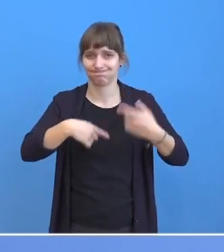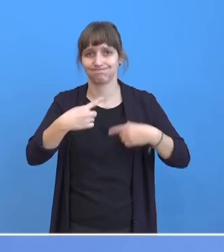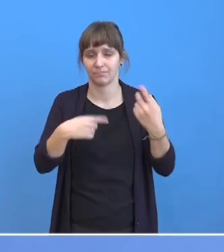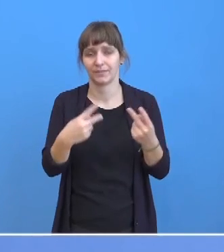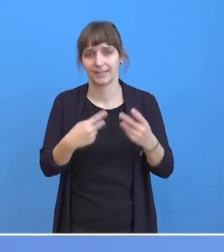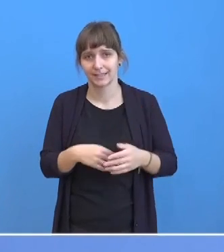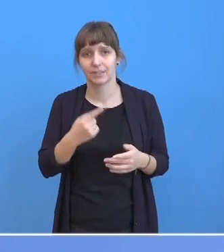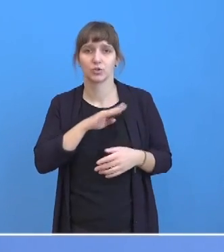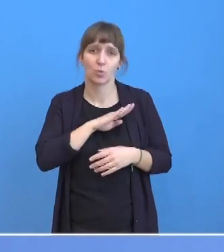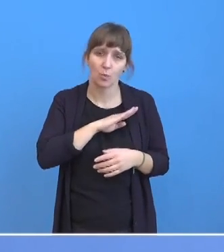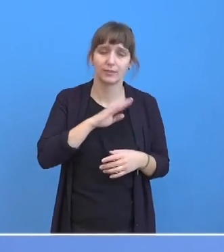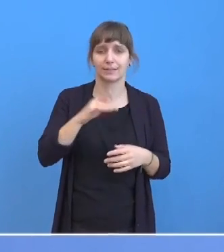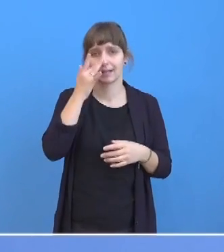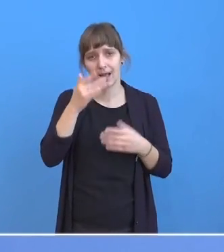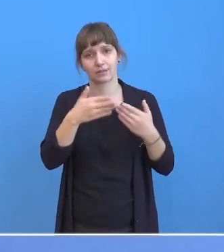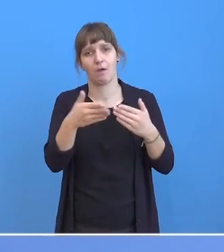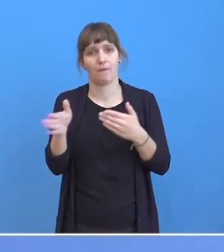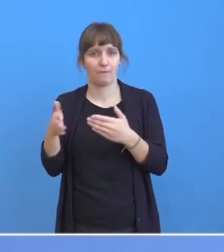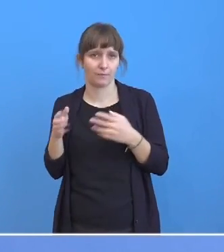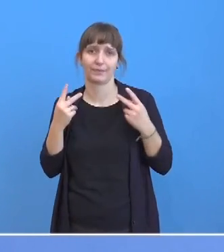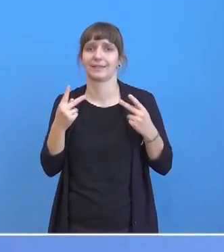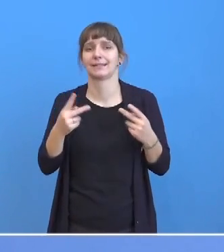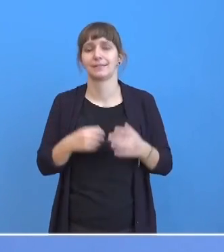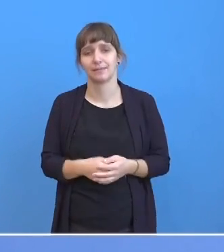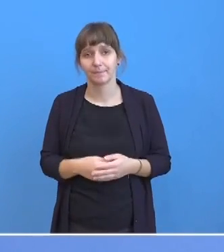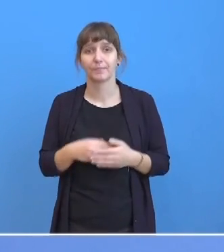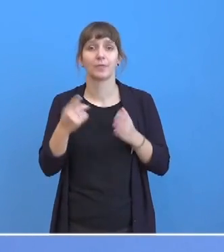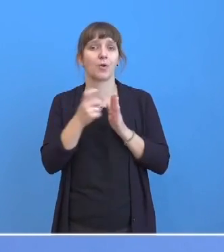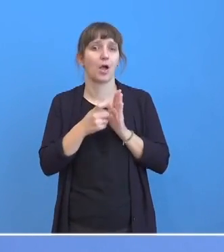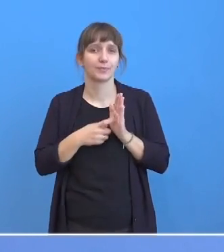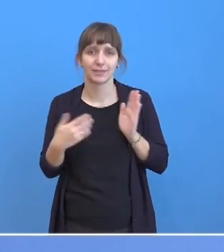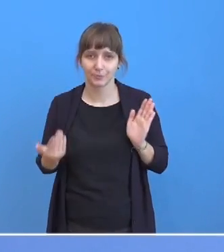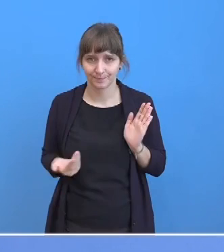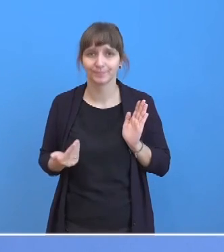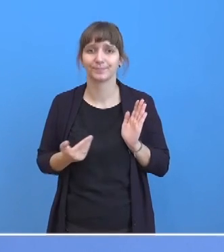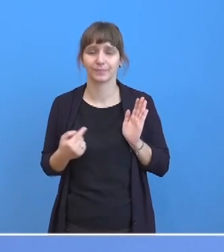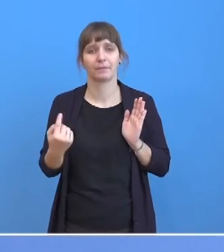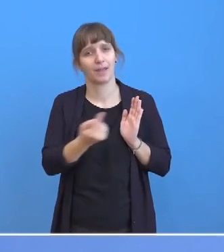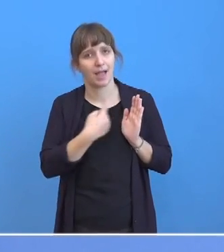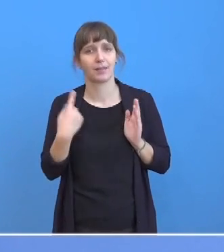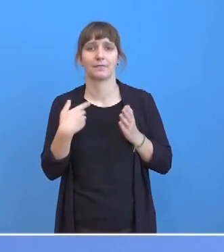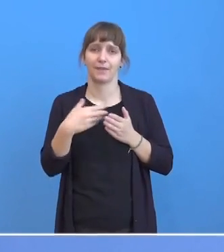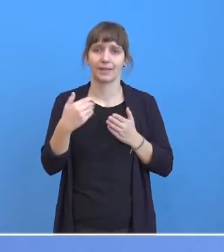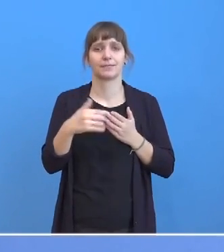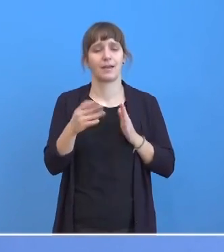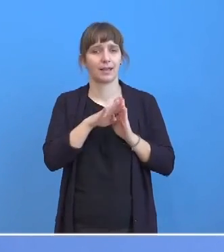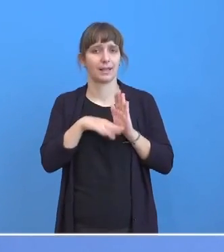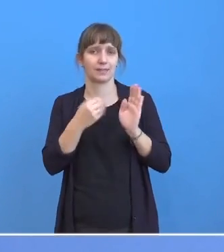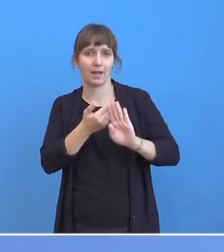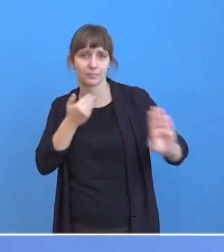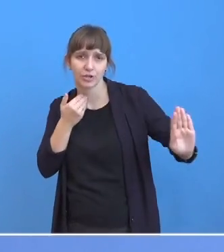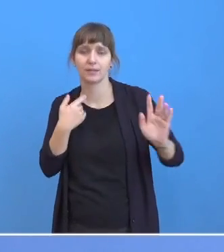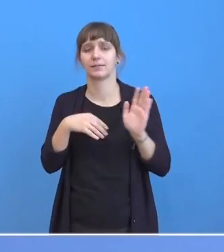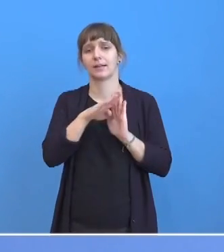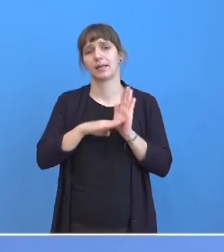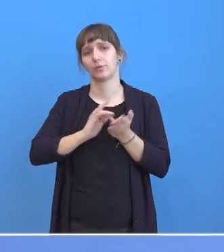und Schulen und Kitas geöffnet bleiben können. Das setzt voraus, dass wir alle weiterhin die Abstandsregeln und die Hygieneregeln